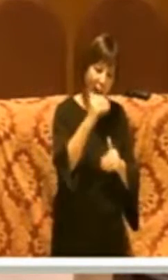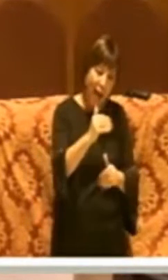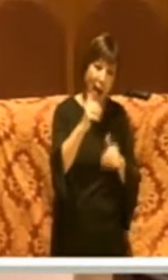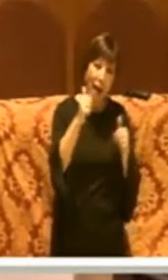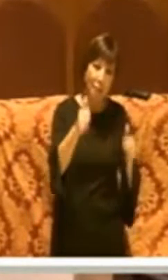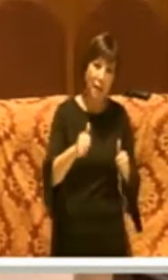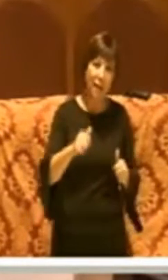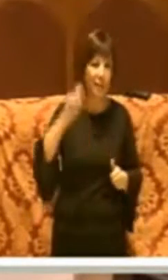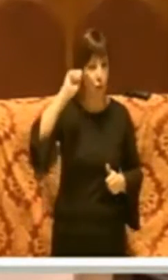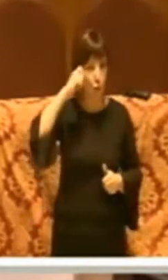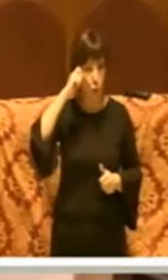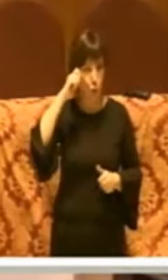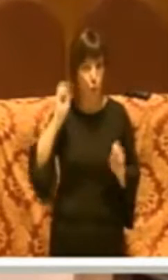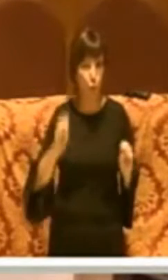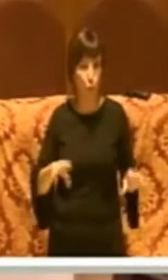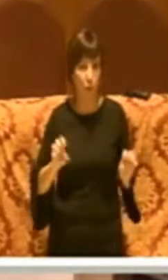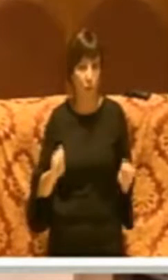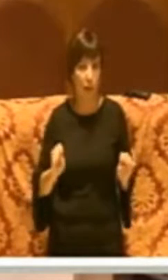truccati,